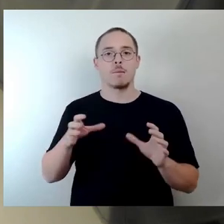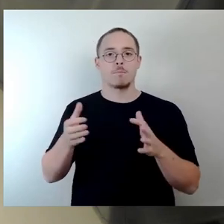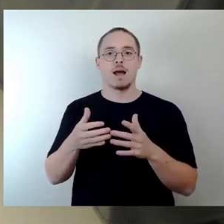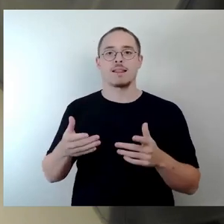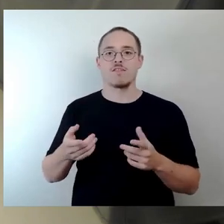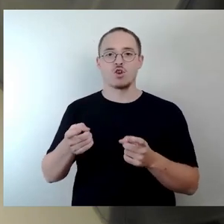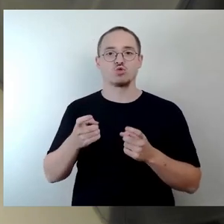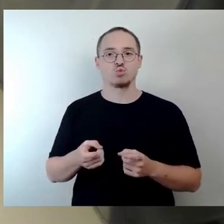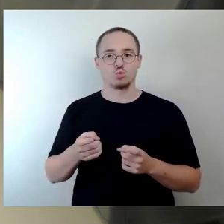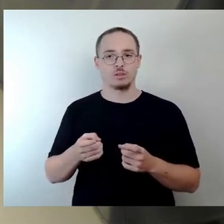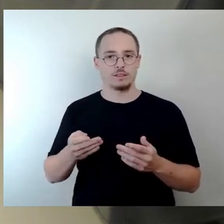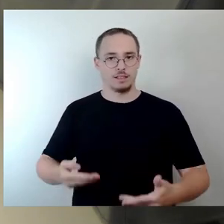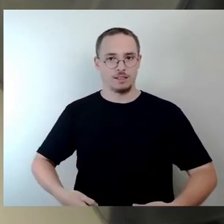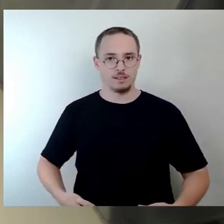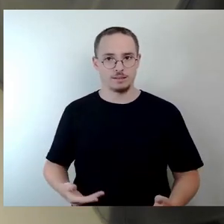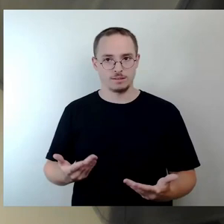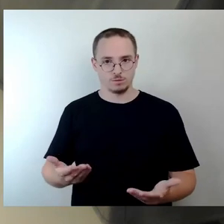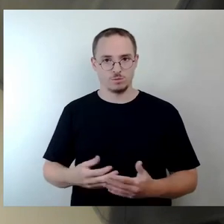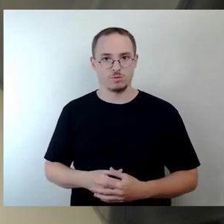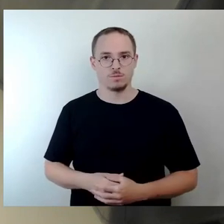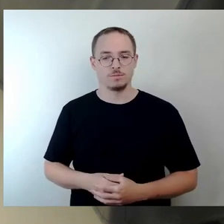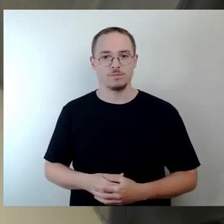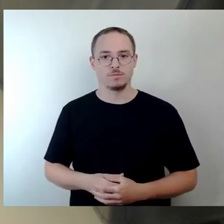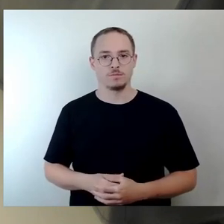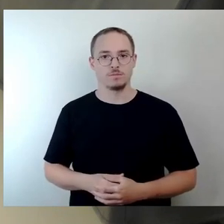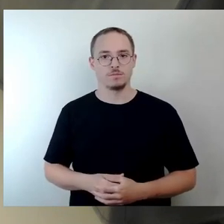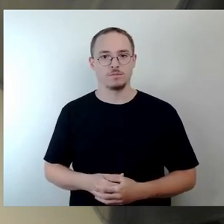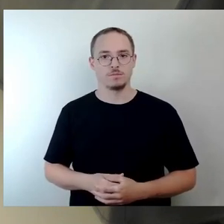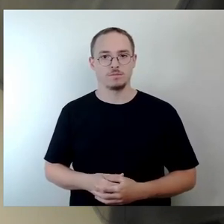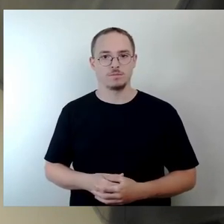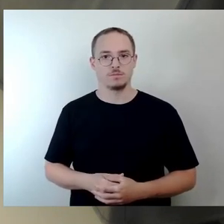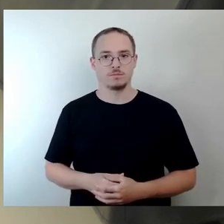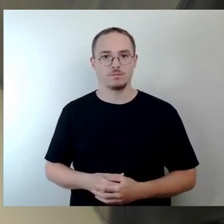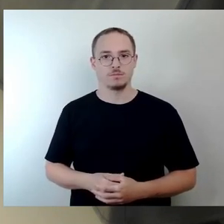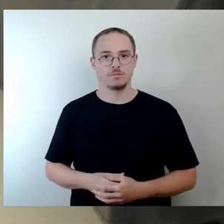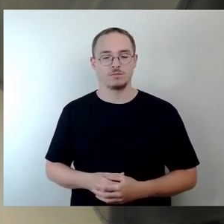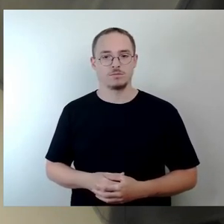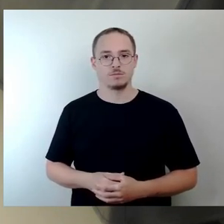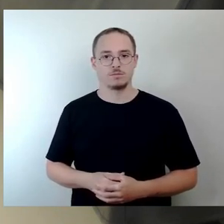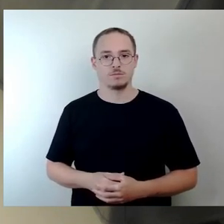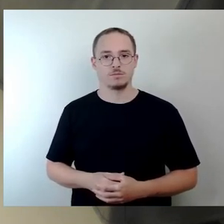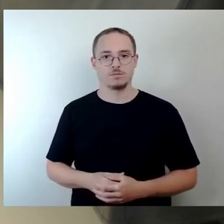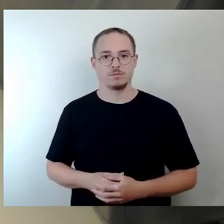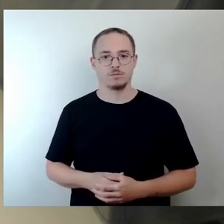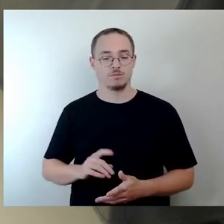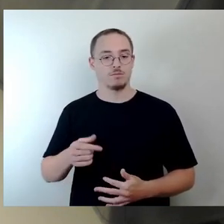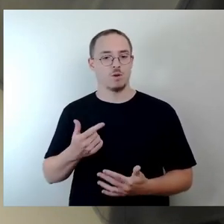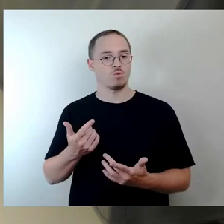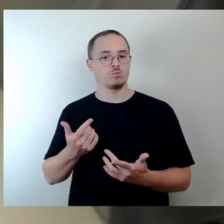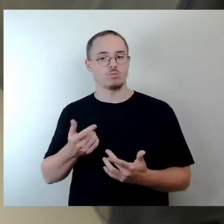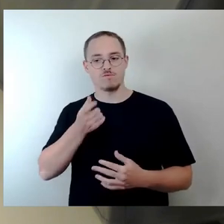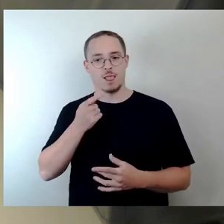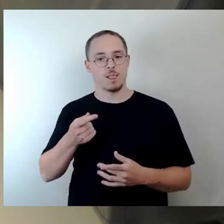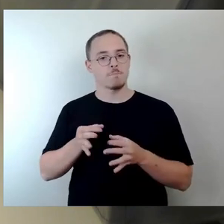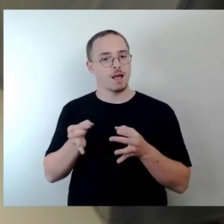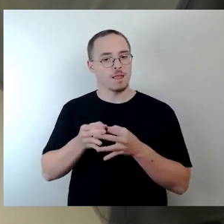relevante Vorkommnisse zu dokumentieren und auch gegebenenfalls die Fortmaßnahmen einzuleiten. Und auch am Wahlsonntag